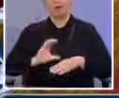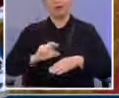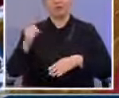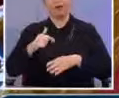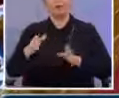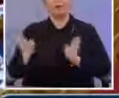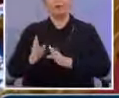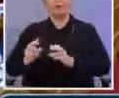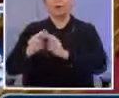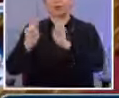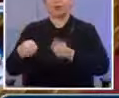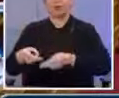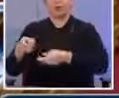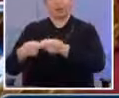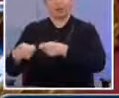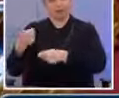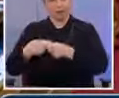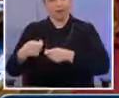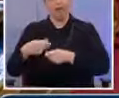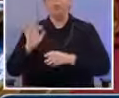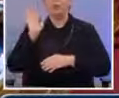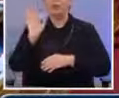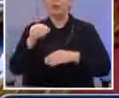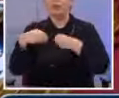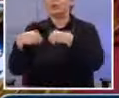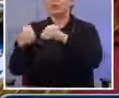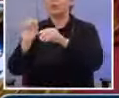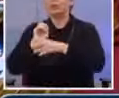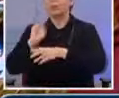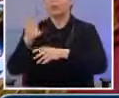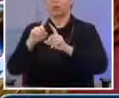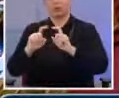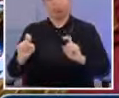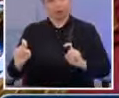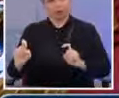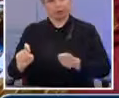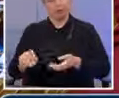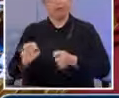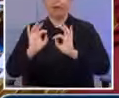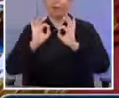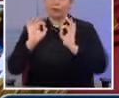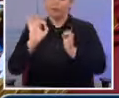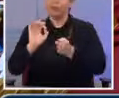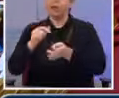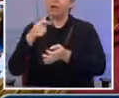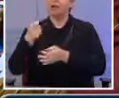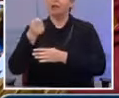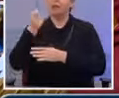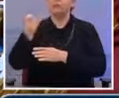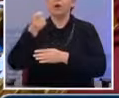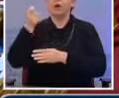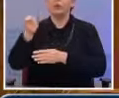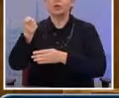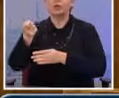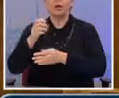στήριξη των εξαγωγών. Θα συνεχίσουμε και την αποπληρωμή των ληξιπρόθεσμων οφειλών. Μάλιστα, αναμένουμε ότι η συγκεκριμένη